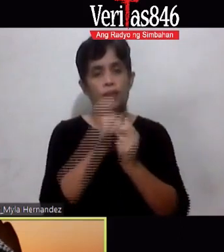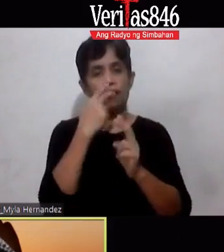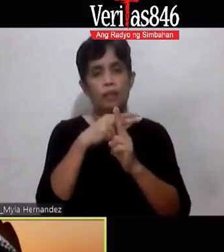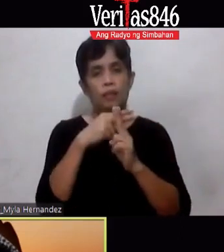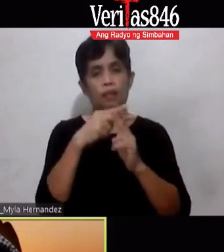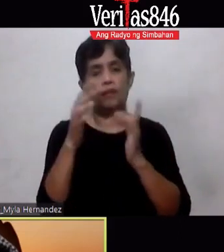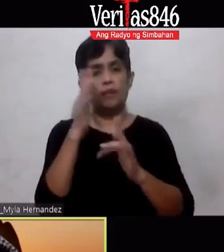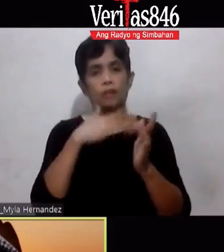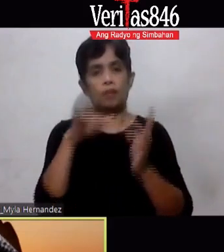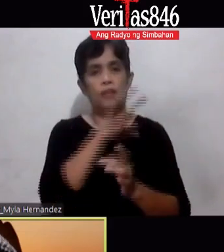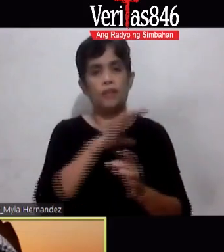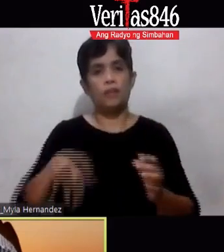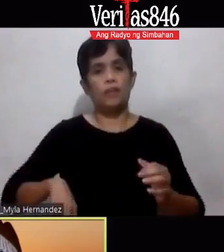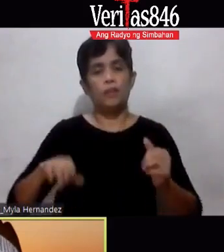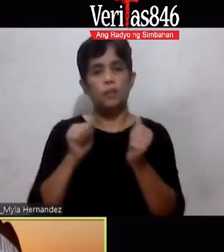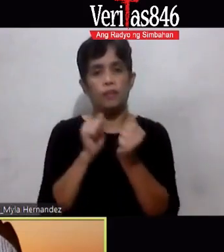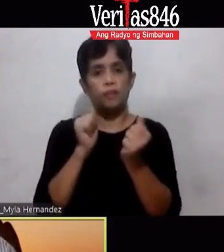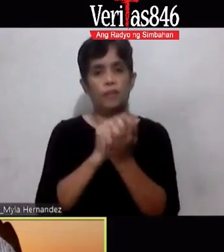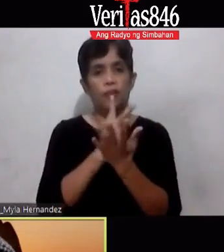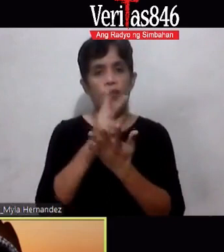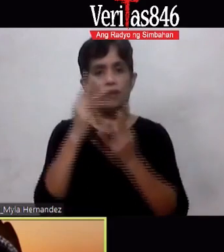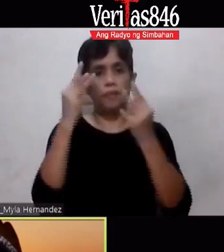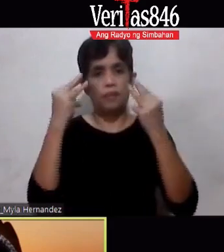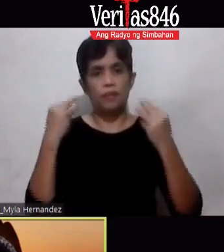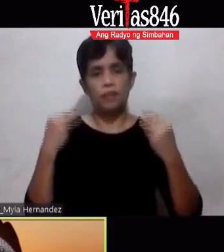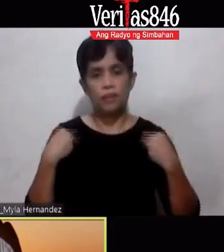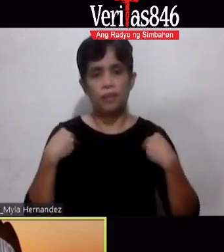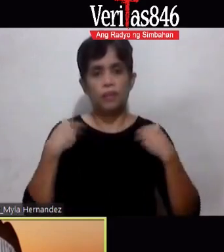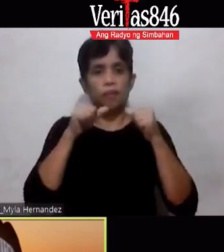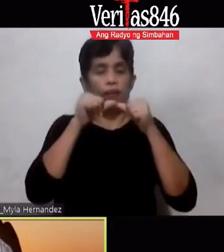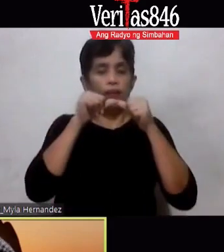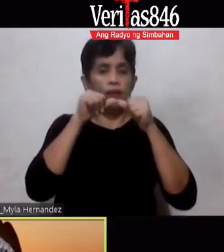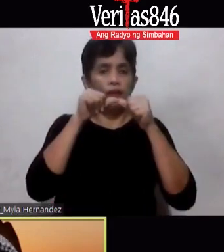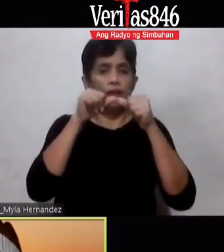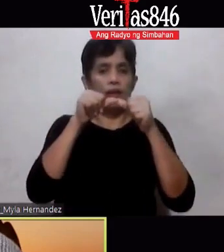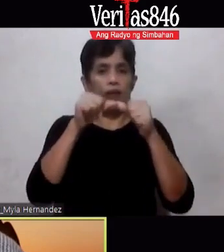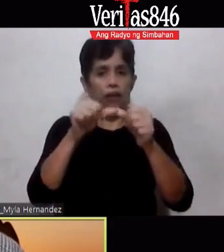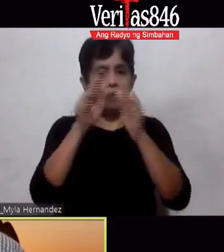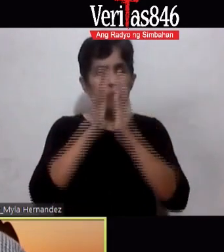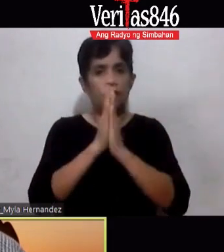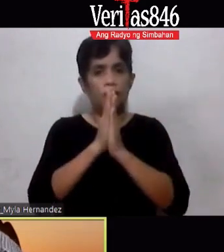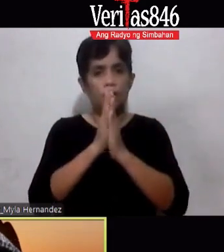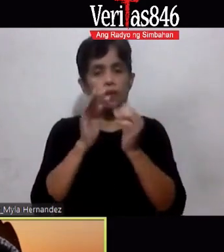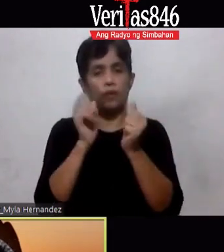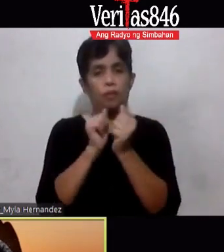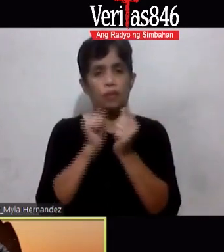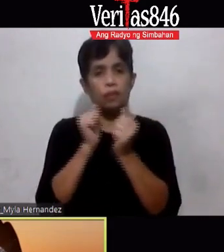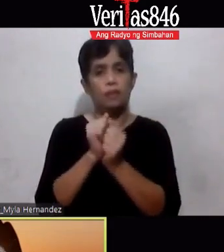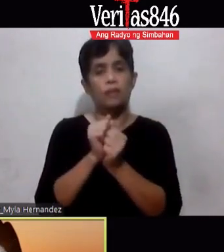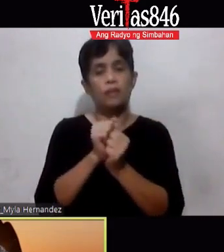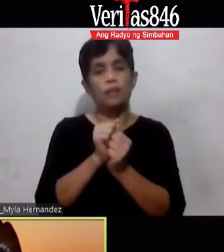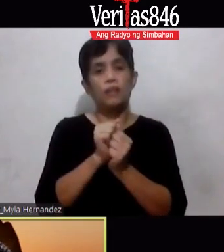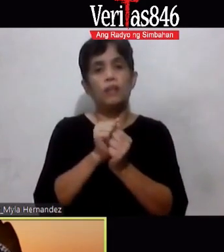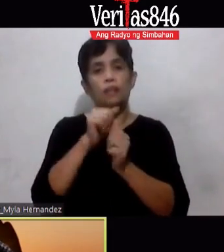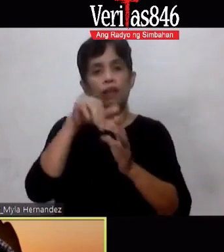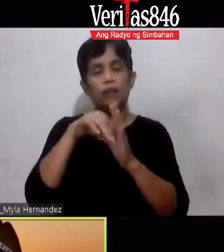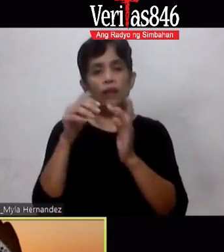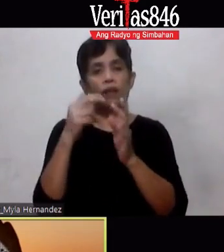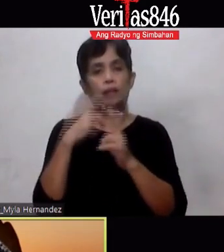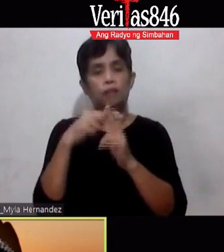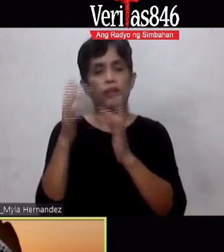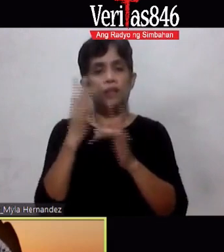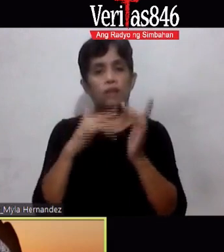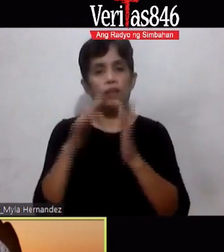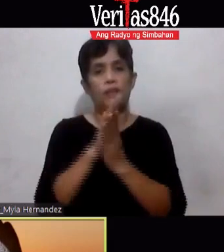Panginoon Yesus Cristo Kasamang aming mahal na inang Maria Na patuloy pong Nananalangin kasama namin Sa pangalan ni Yesus